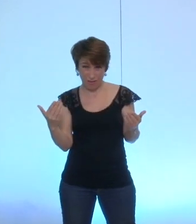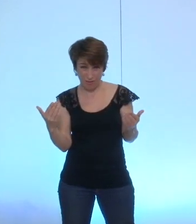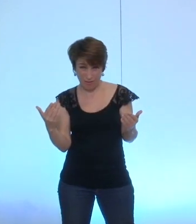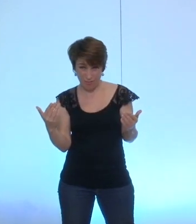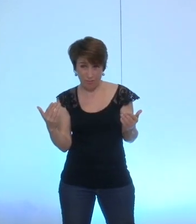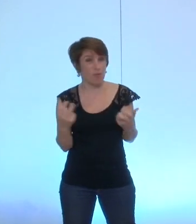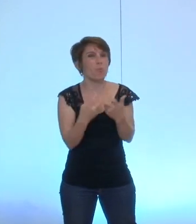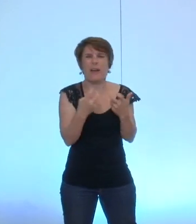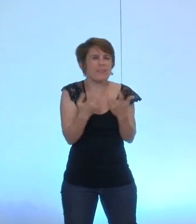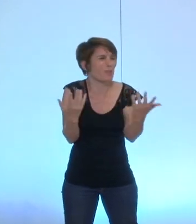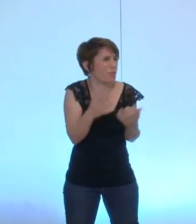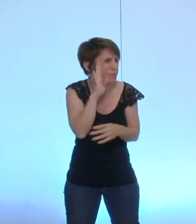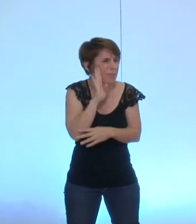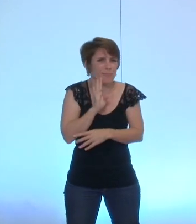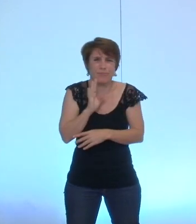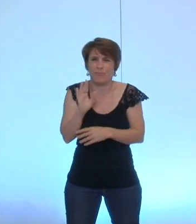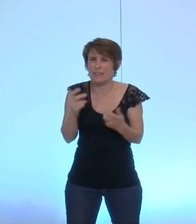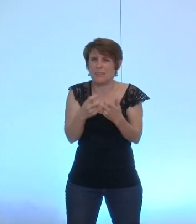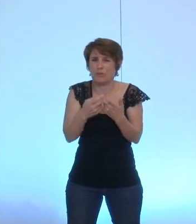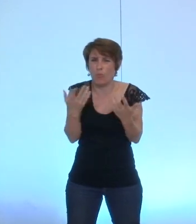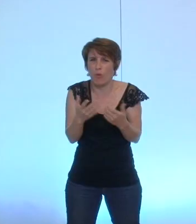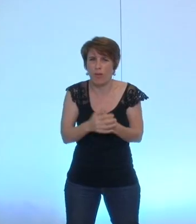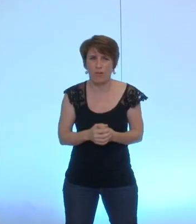on a un exemple pour ça oui